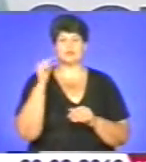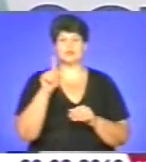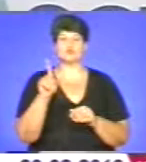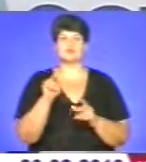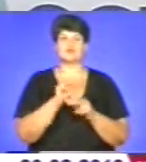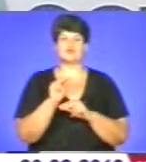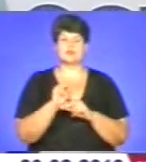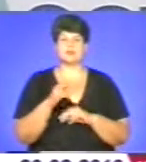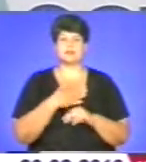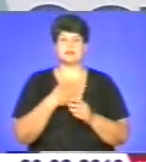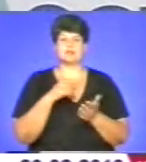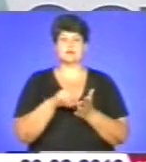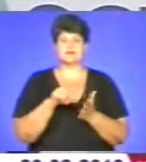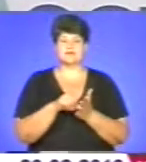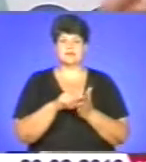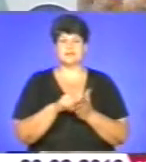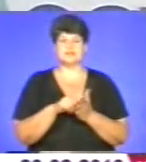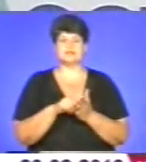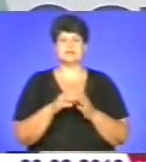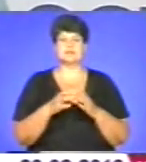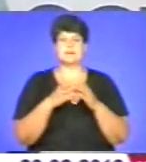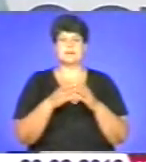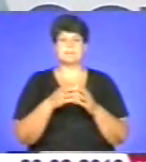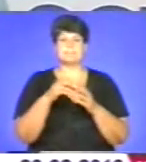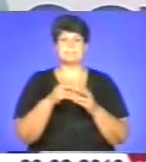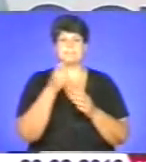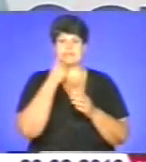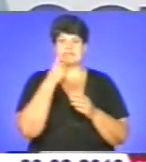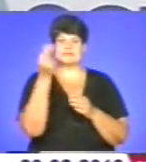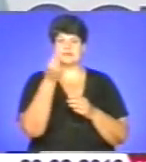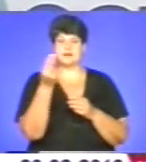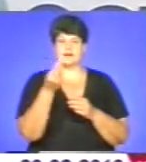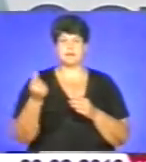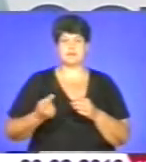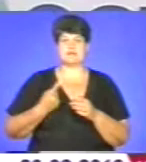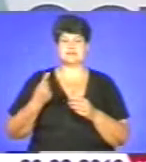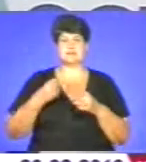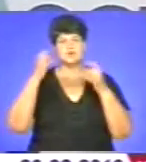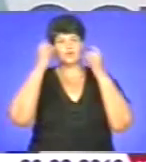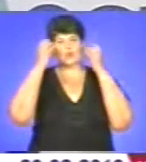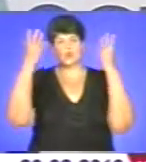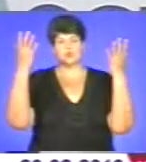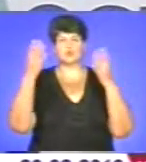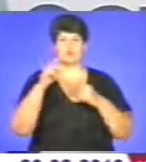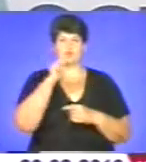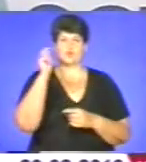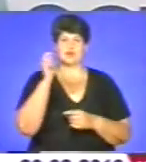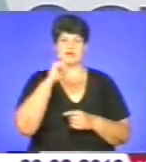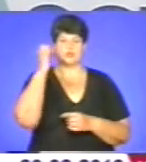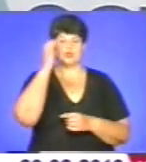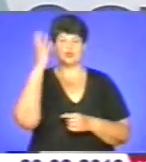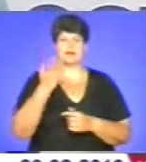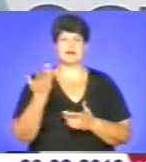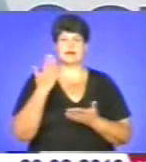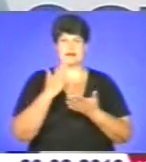навчити наших представників діаспори песенкарству, майстерності, культури, української культури, яка